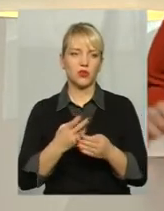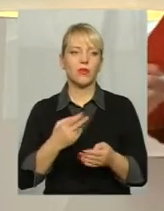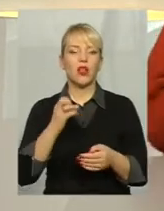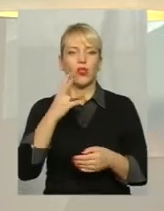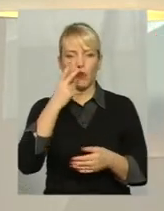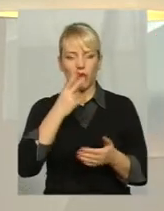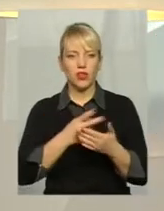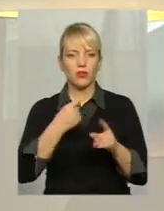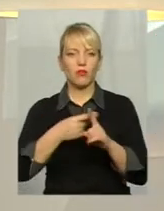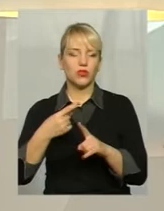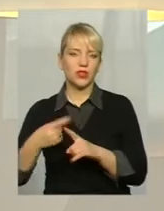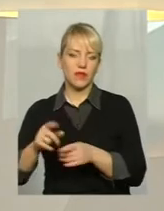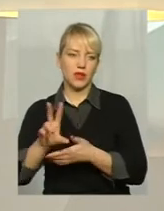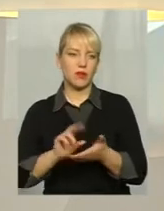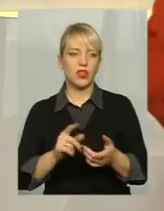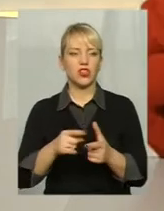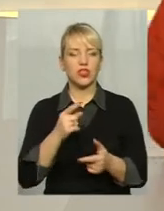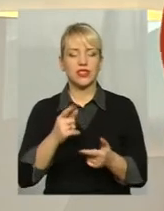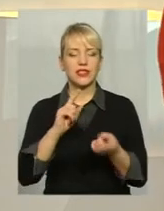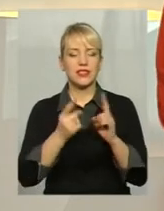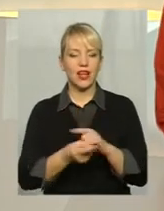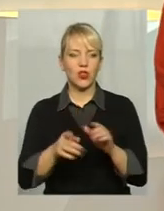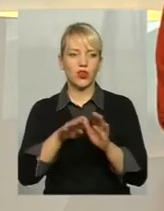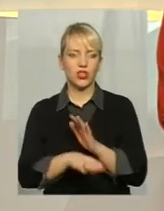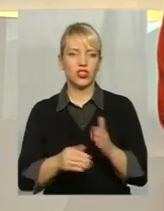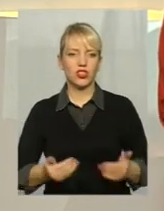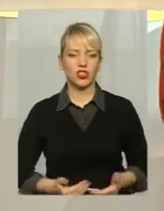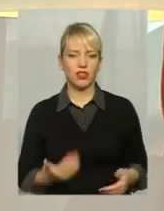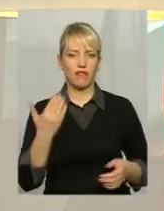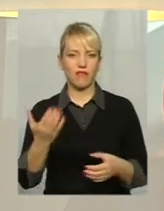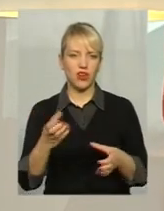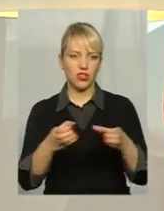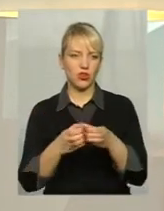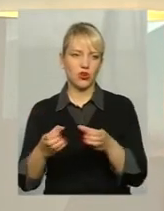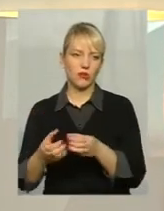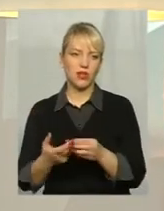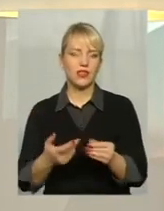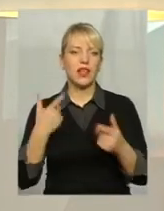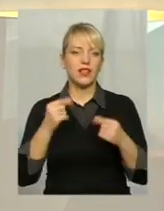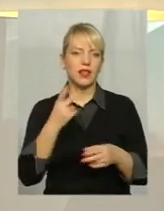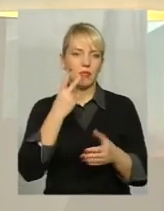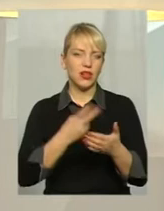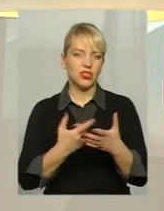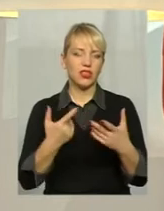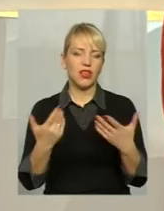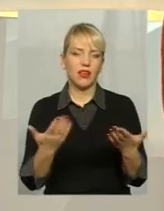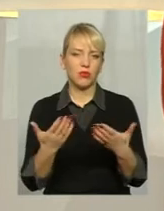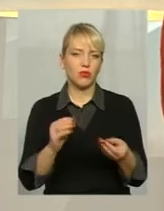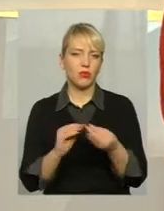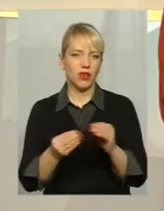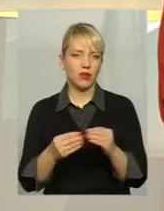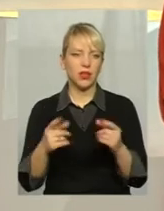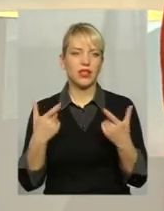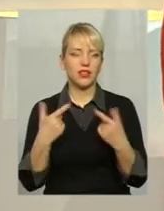Пане Олеже Чи стало гірше жити в вашій громаді? Тих, ну, скажімо, де бачите ще проблеми? І де